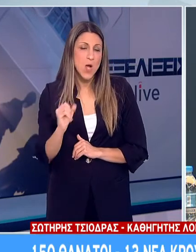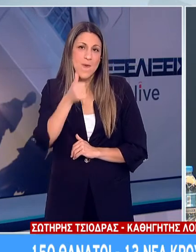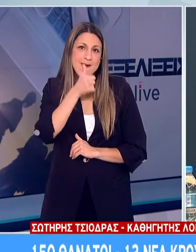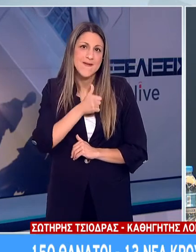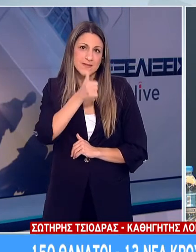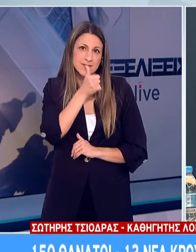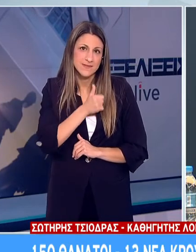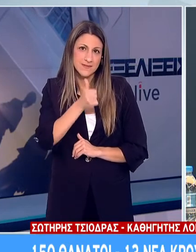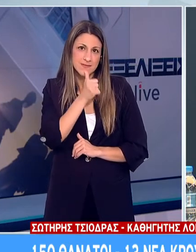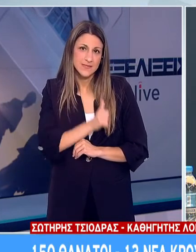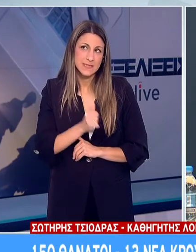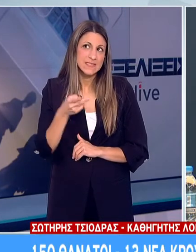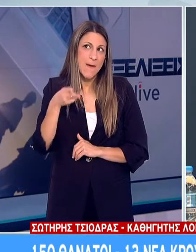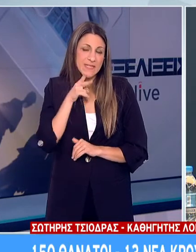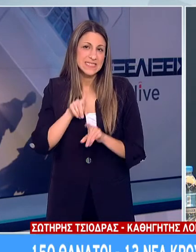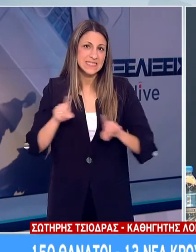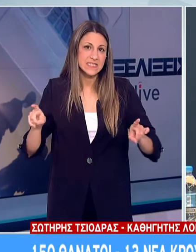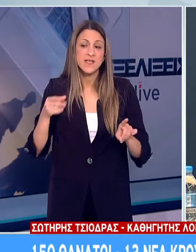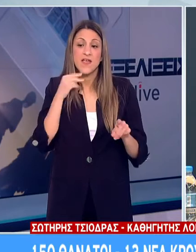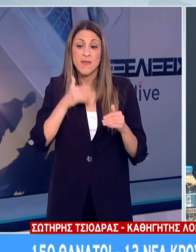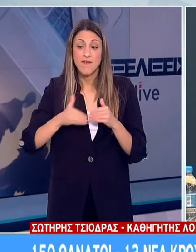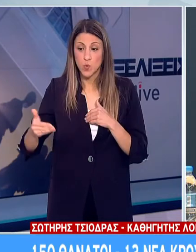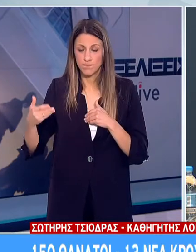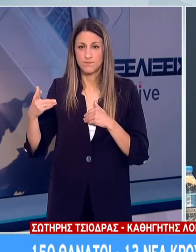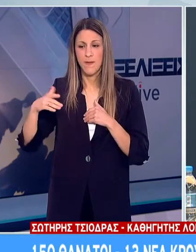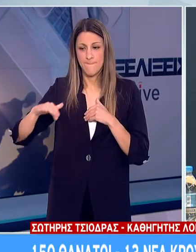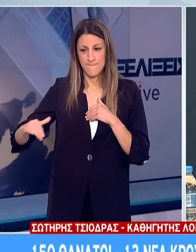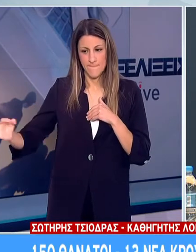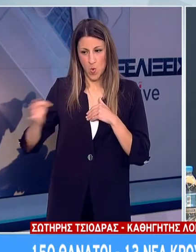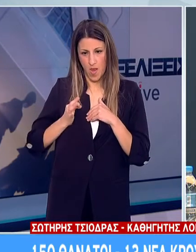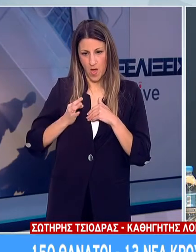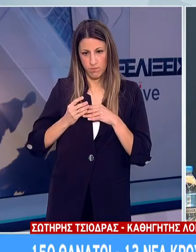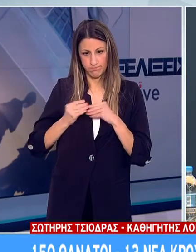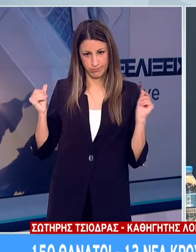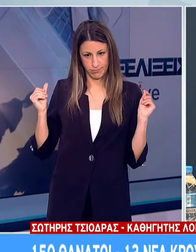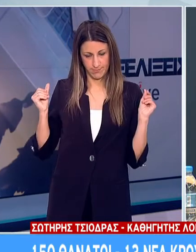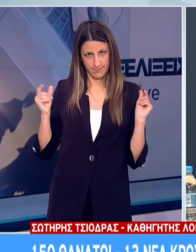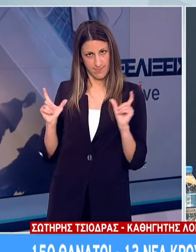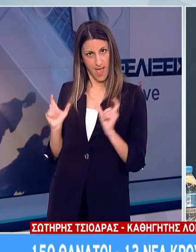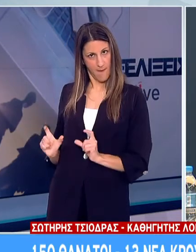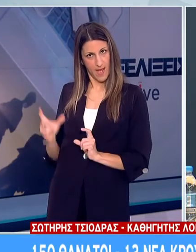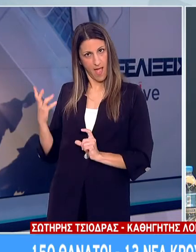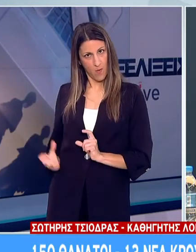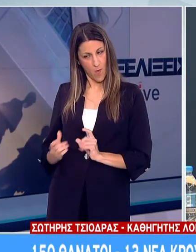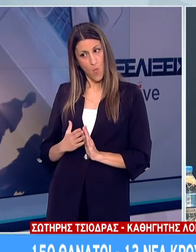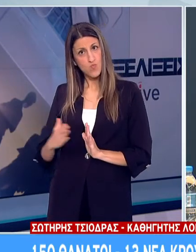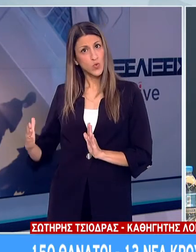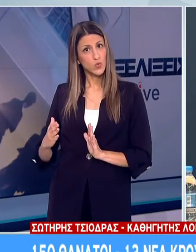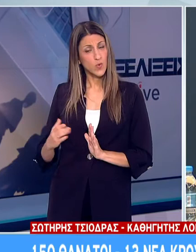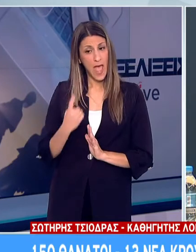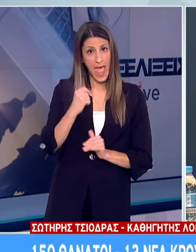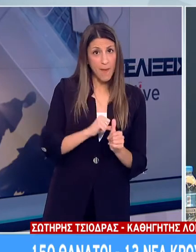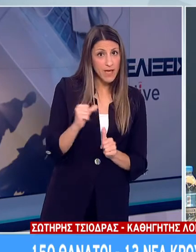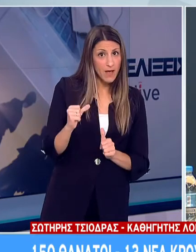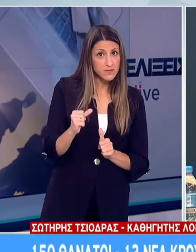περιμένουμε να απαντηθεί επιστημονικά είναι για πόσο καιρό θα κρατά αυτή η ανοσία. Ο μόνος τρόπος αυτή τη στιγμή είναι να